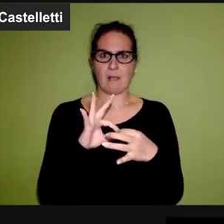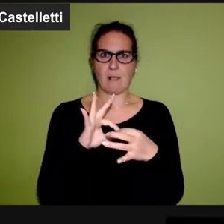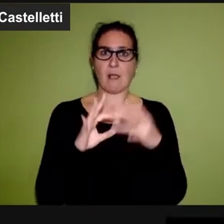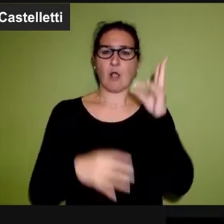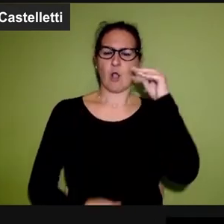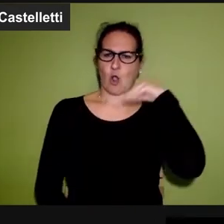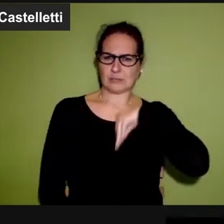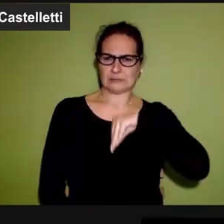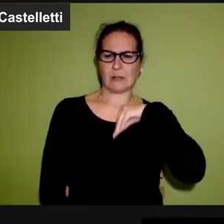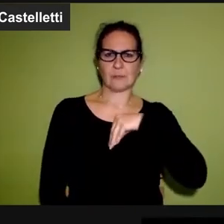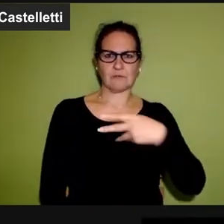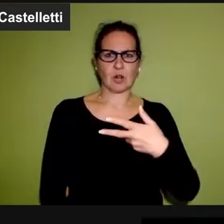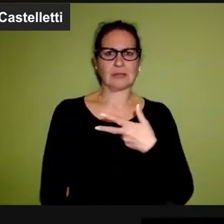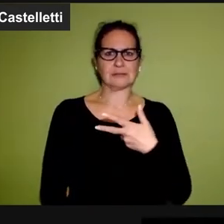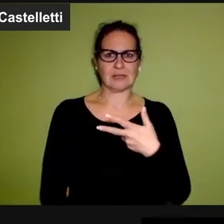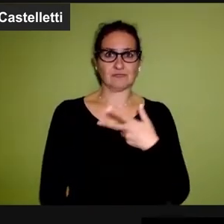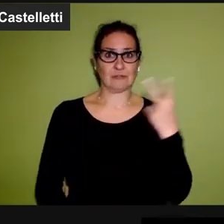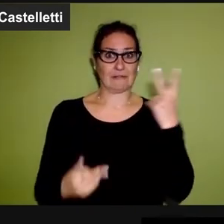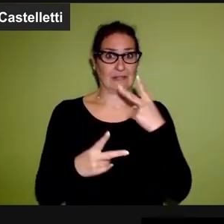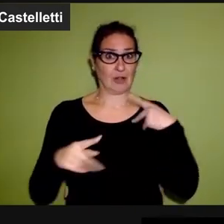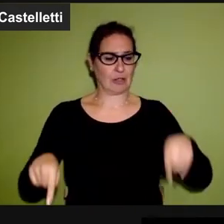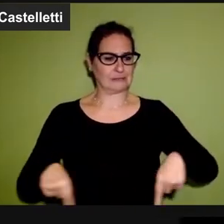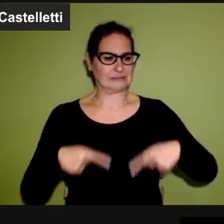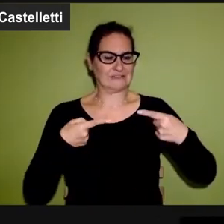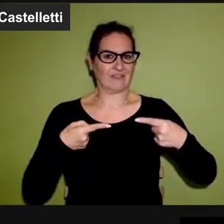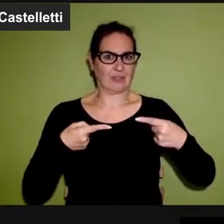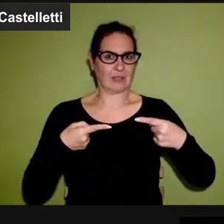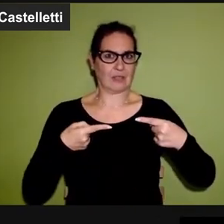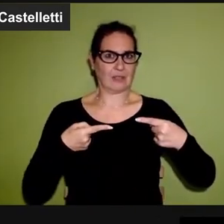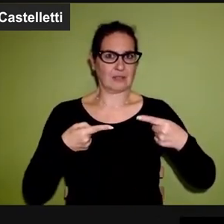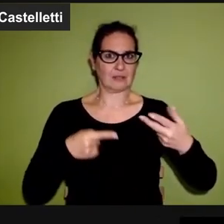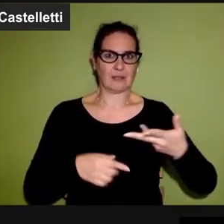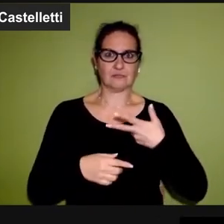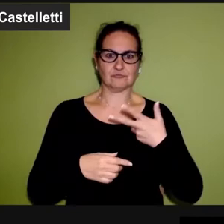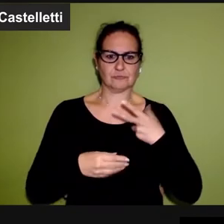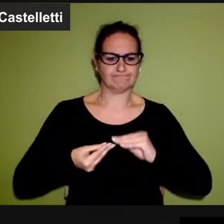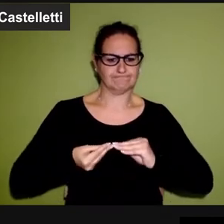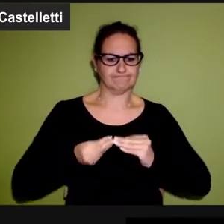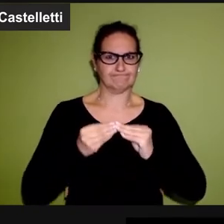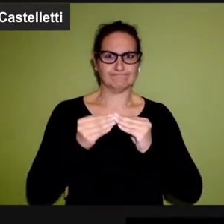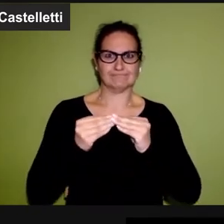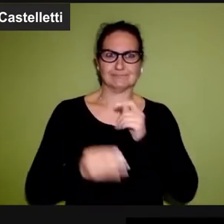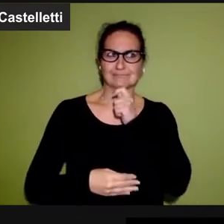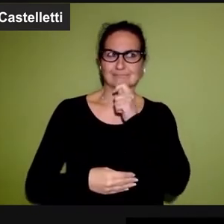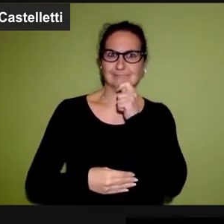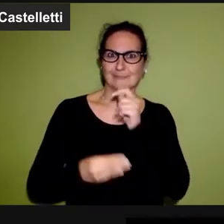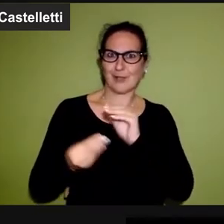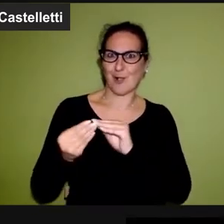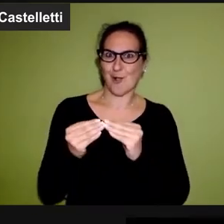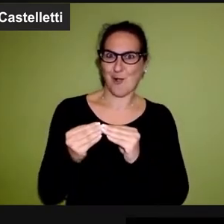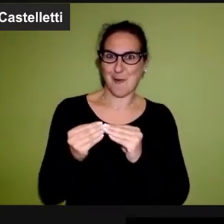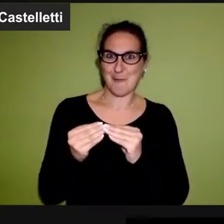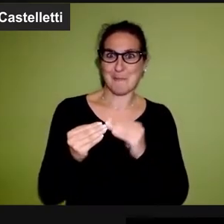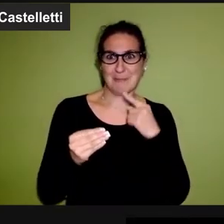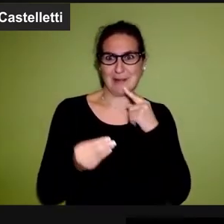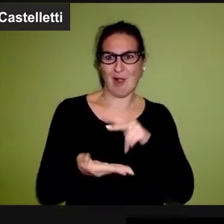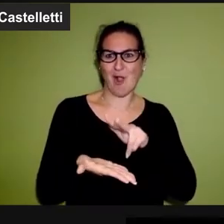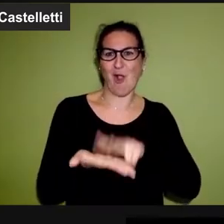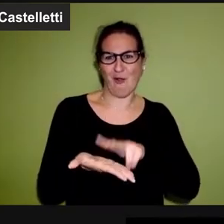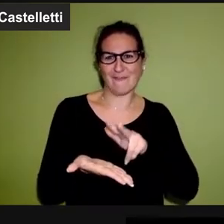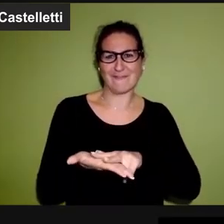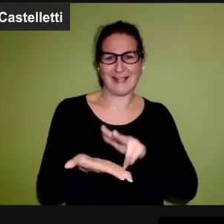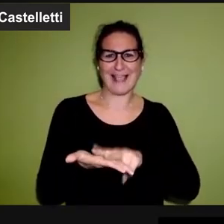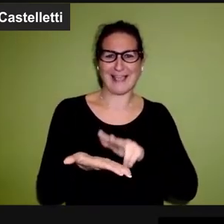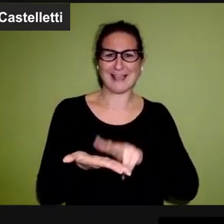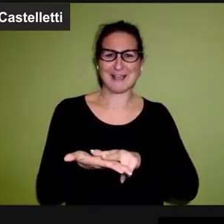nostro incontro pur nella consapevolezza che sarebbe stata una bella sfida sotto diversi profili costruire questa intervista e